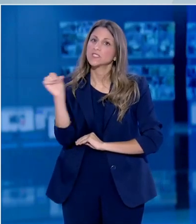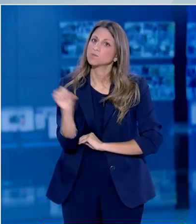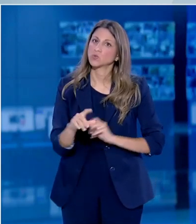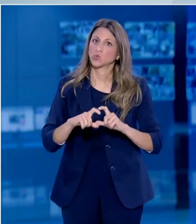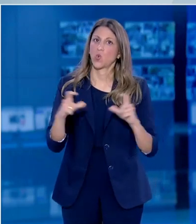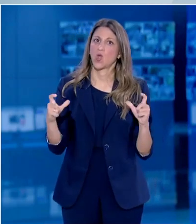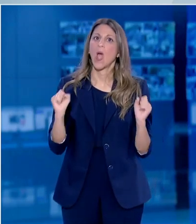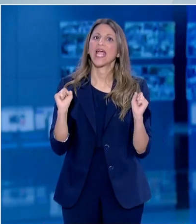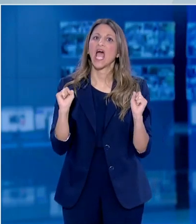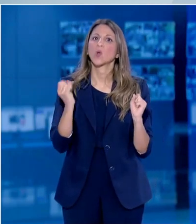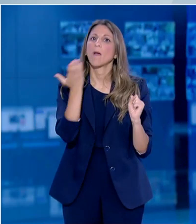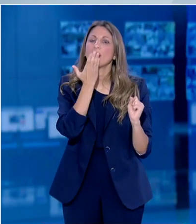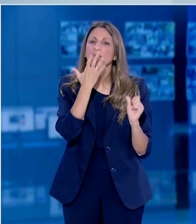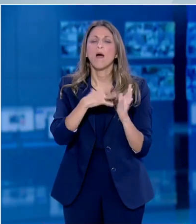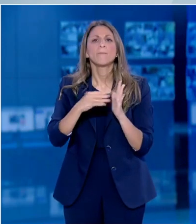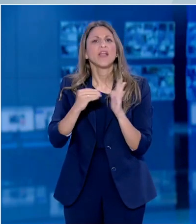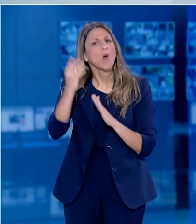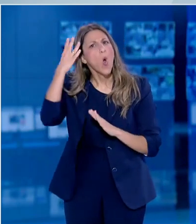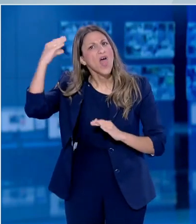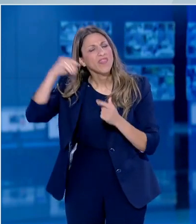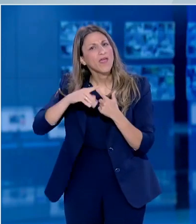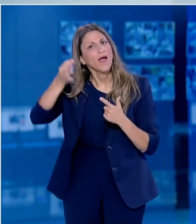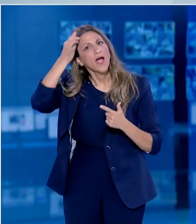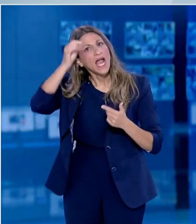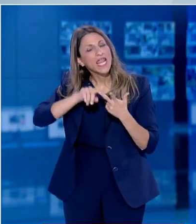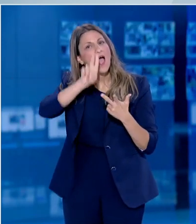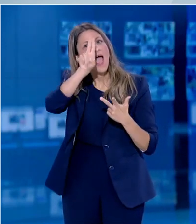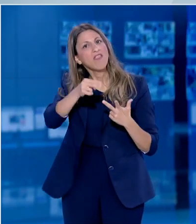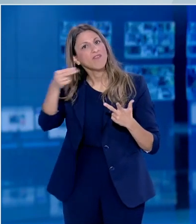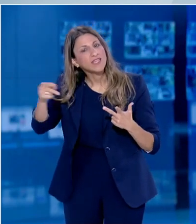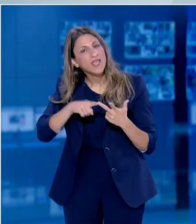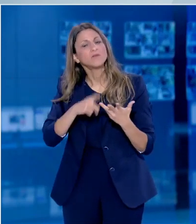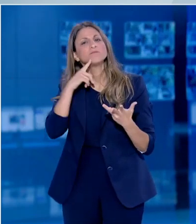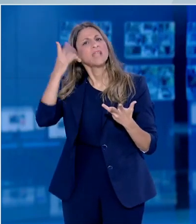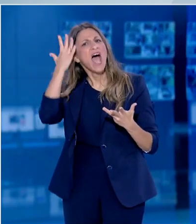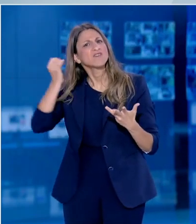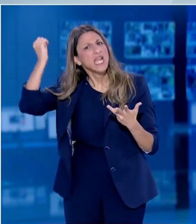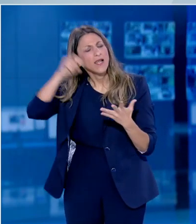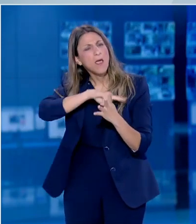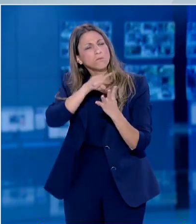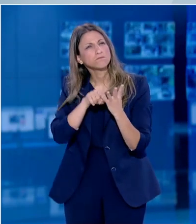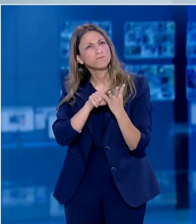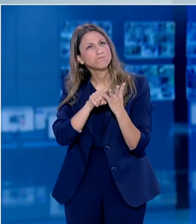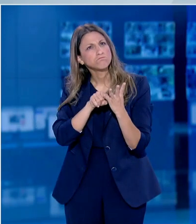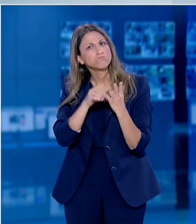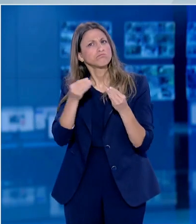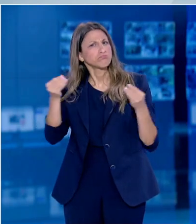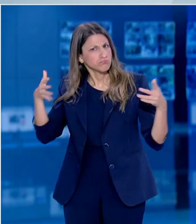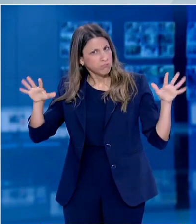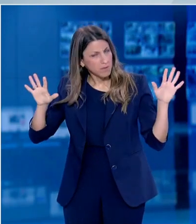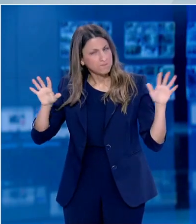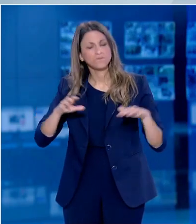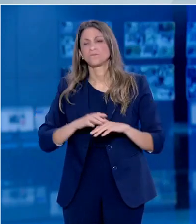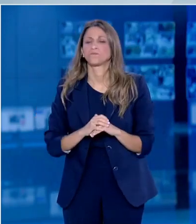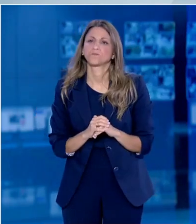σχολική τάξη όπως η Ολλανδία, η Γαλλία, η Ελβετία, η Αυστραλία από χώρες